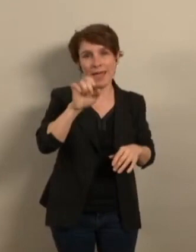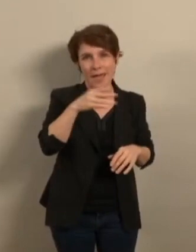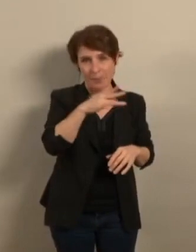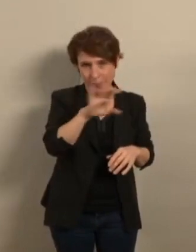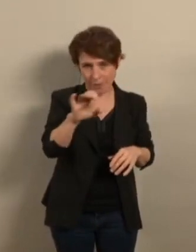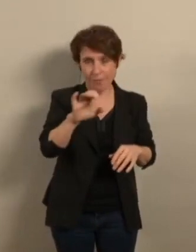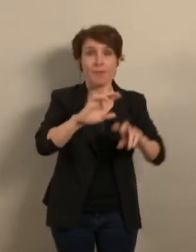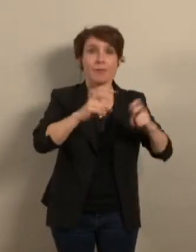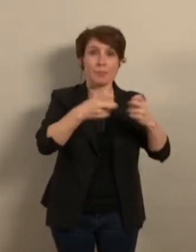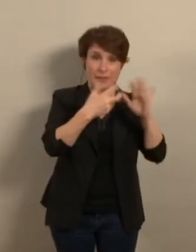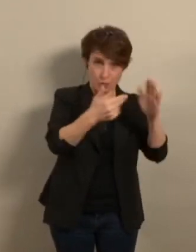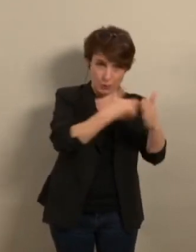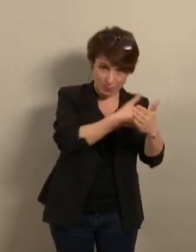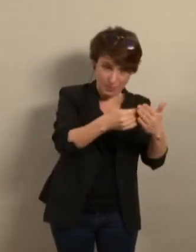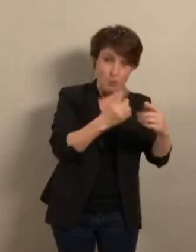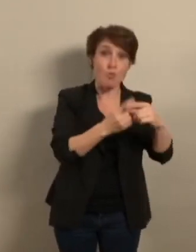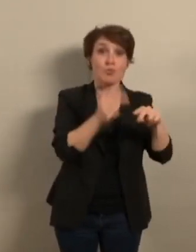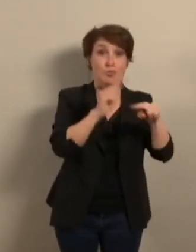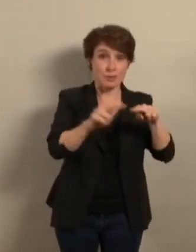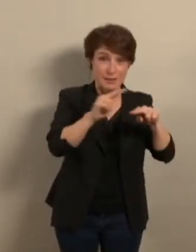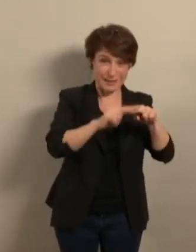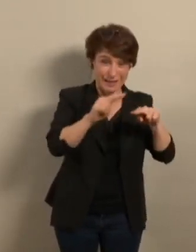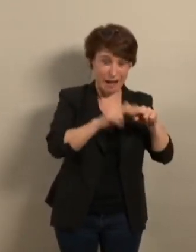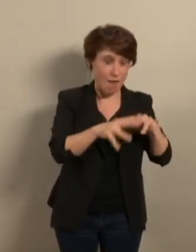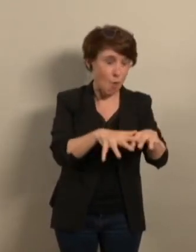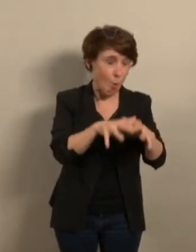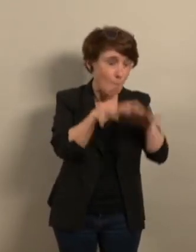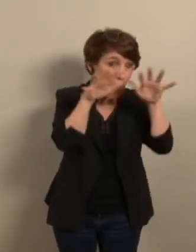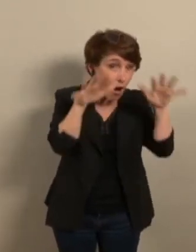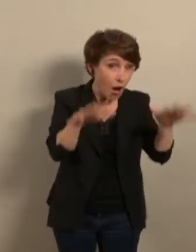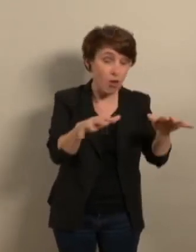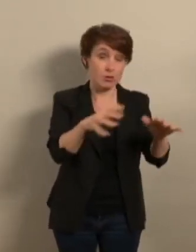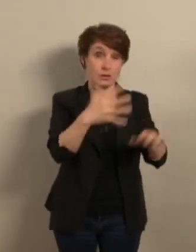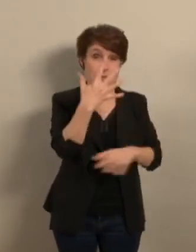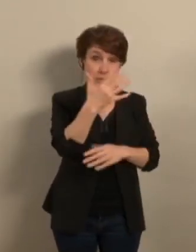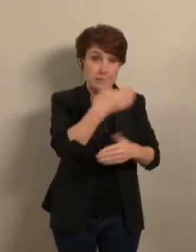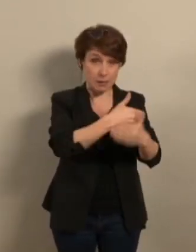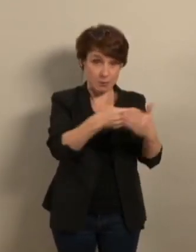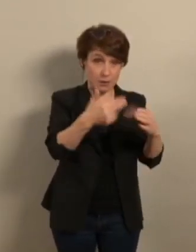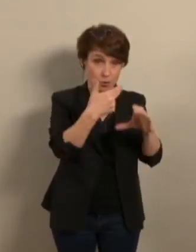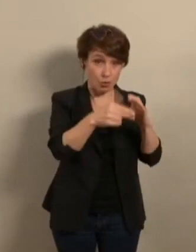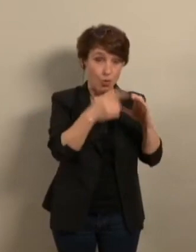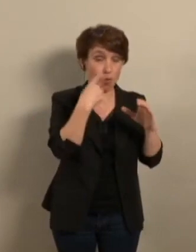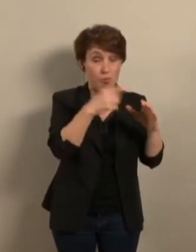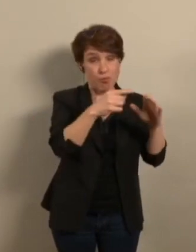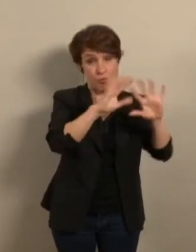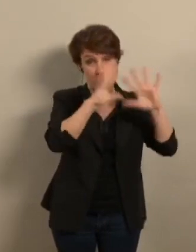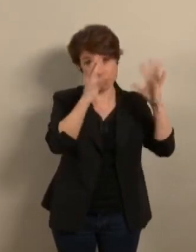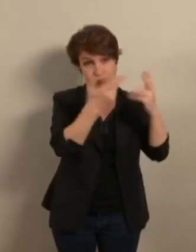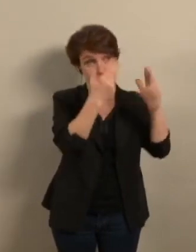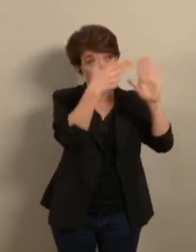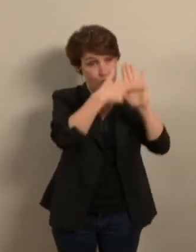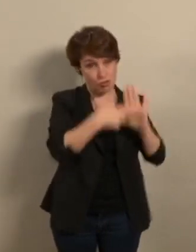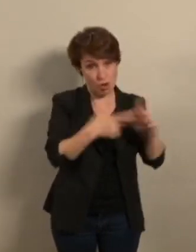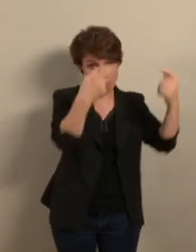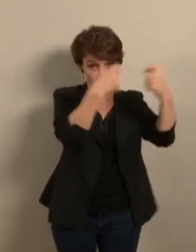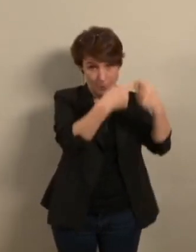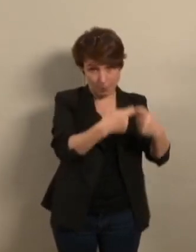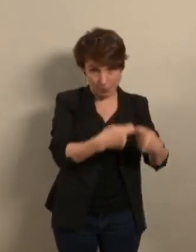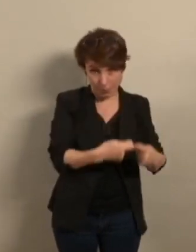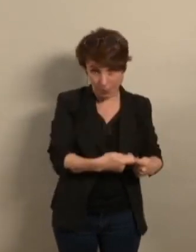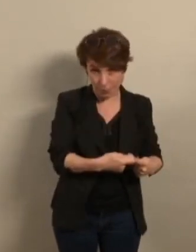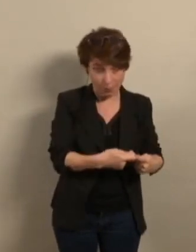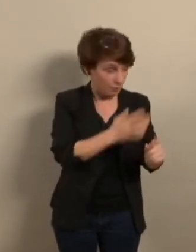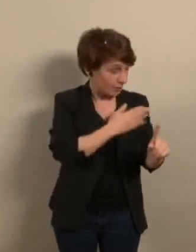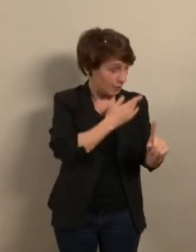d'euros, et les travaux considérables entrepris pour le mettre aux normes, dont le montant total de l'ordre de 5 millions d'euros,